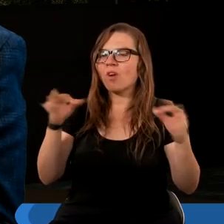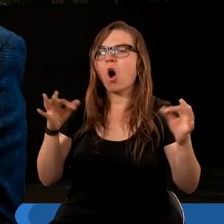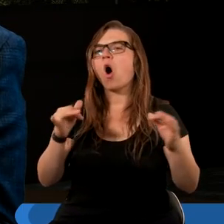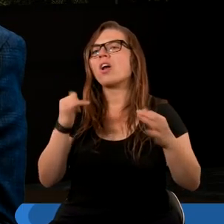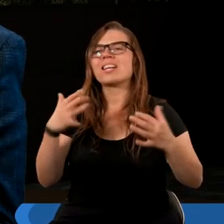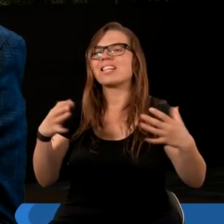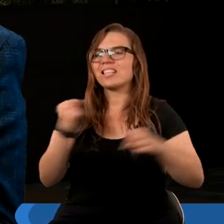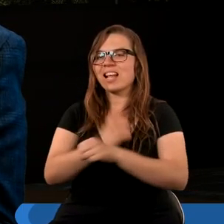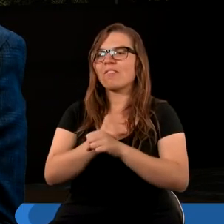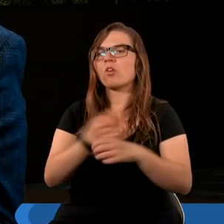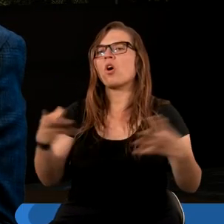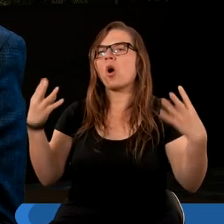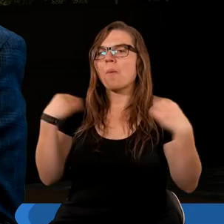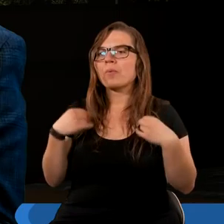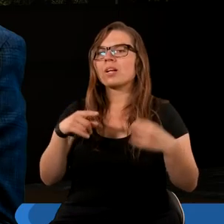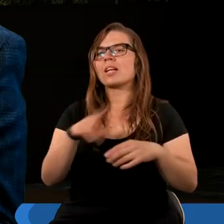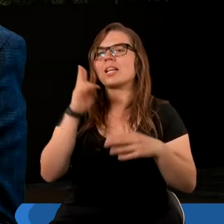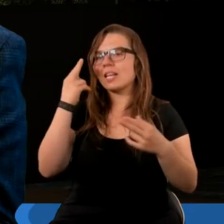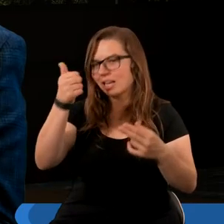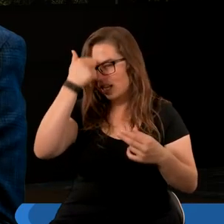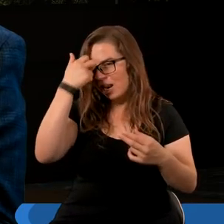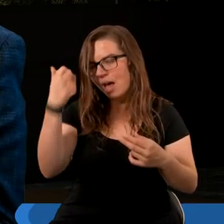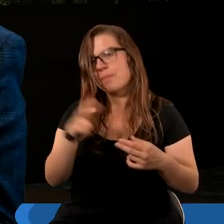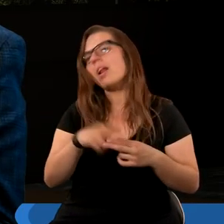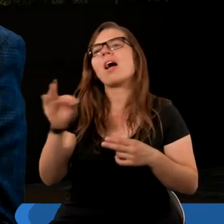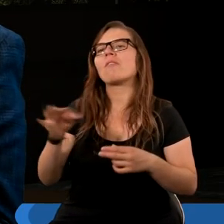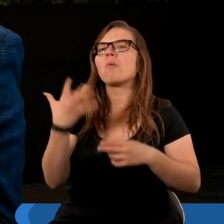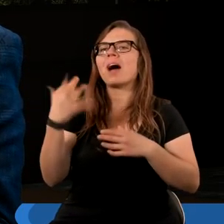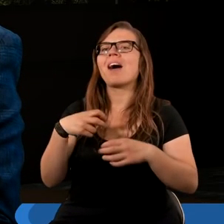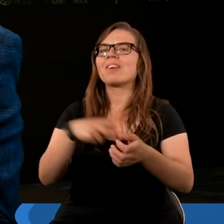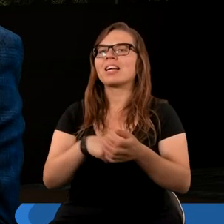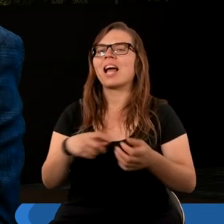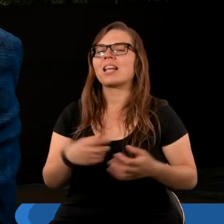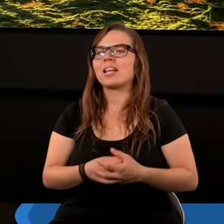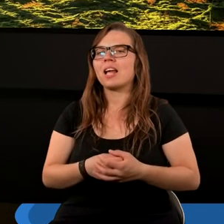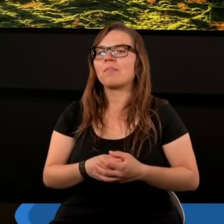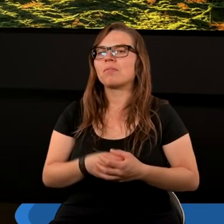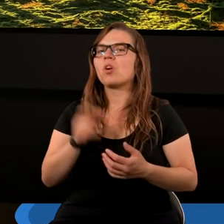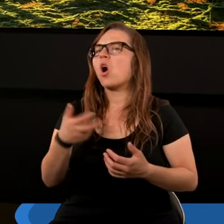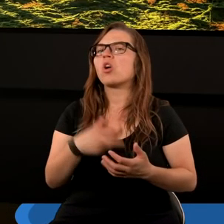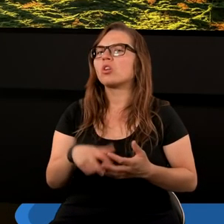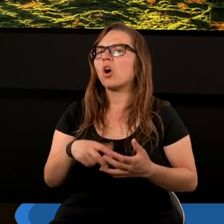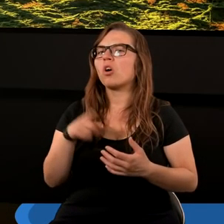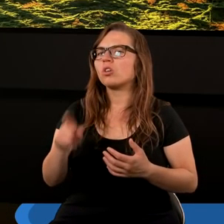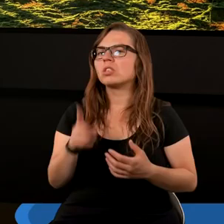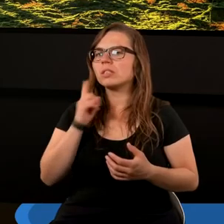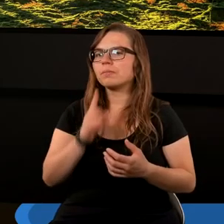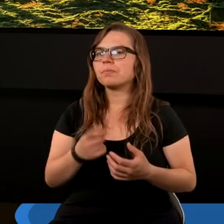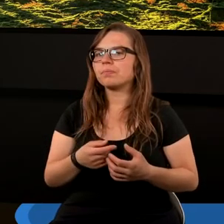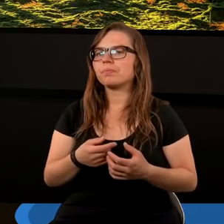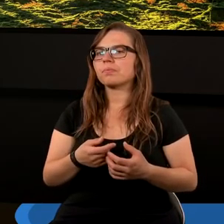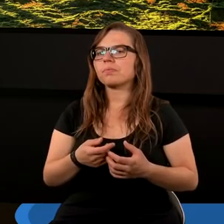wolni i niewolnicy otrzymują znamie na swojej prawej ręce albo na swoim czole. Czyli o co tak w istocie rzeczy